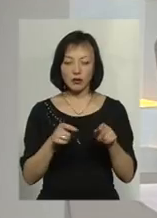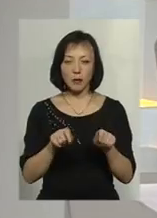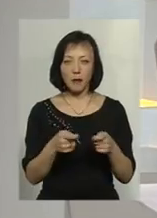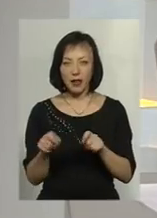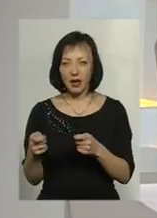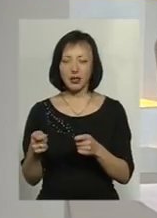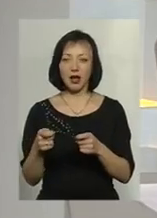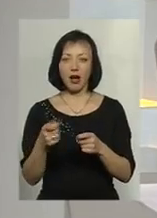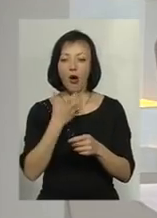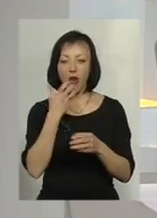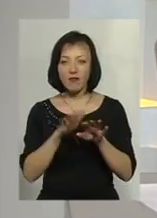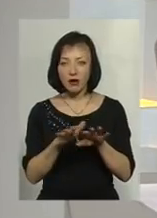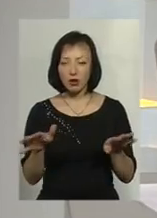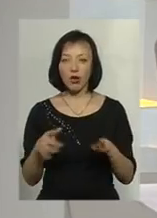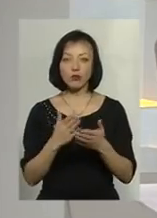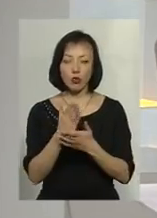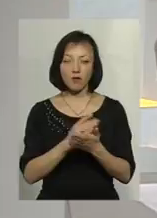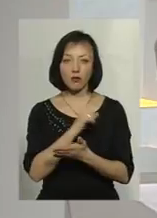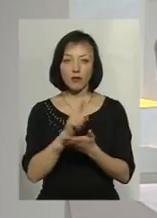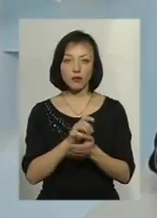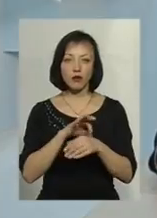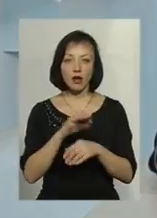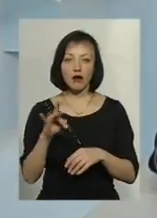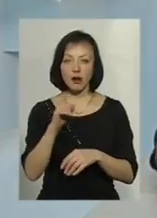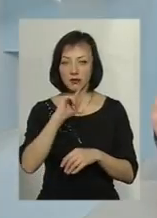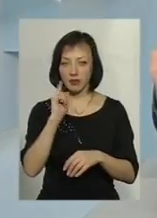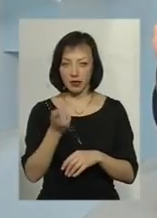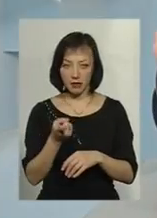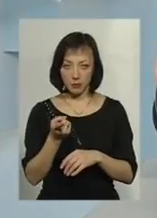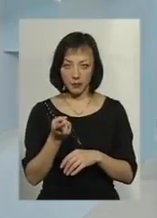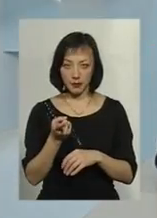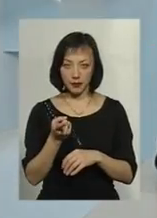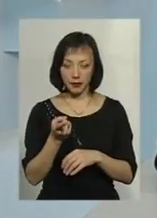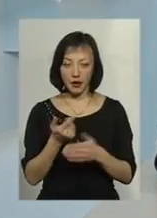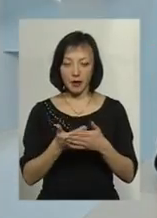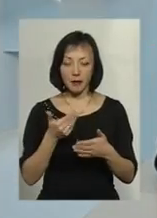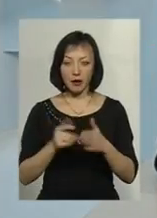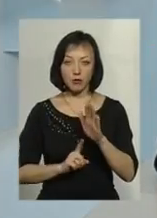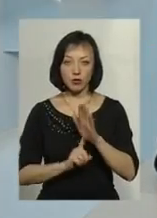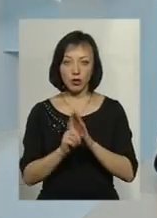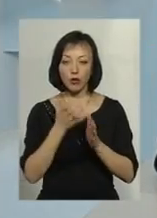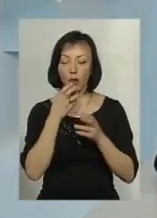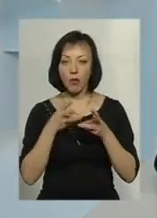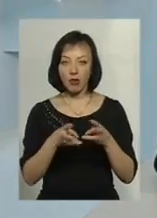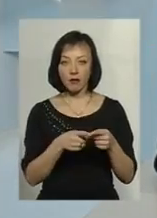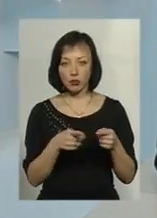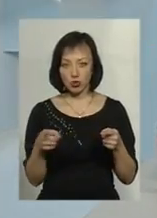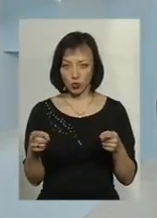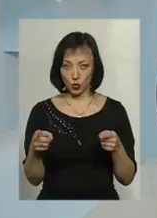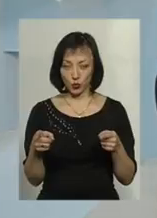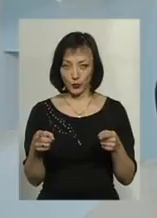конвектора, таке обслуговування повинно проводитися раз в рік перед початком опалювального сезону.